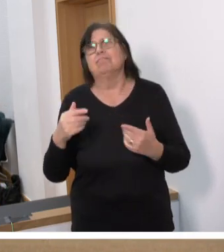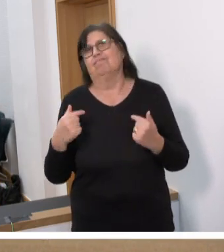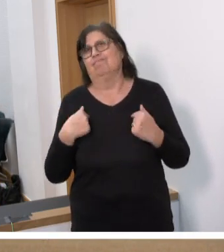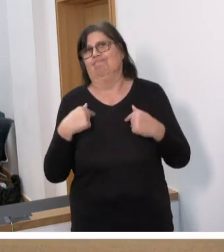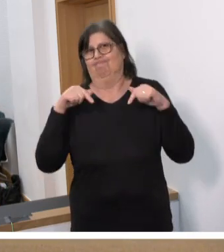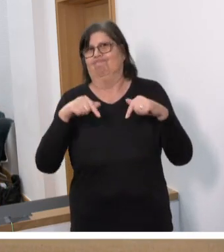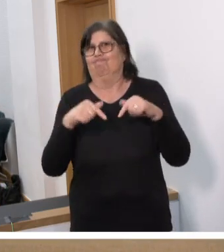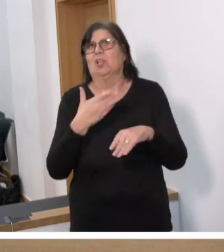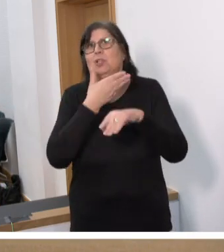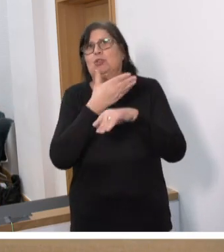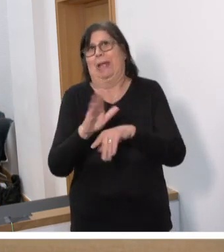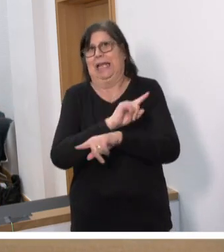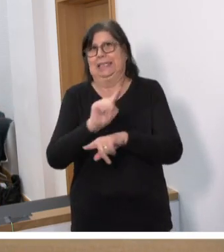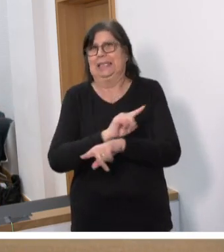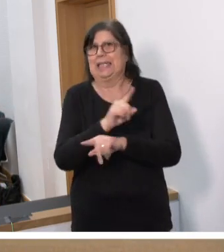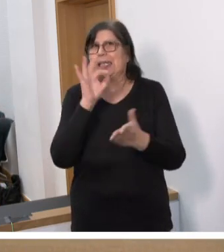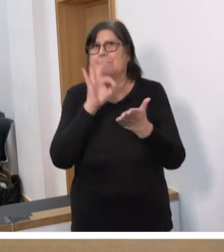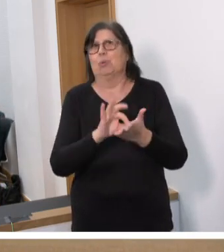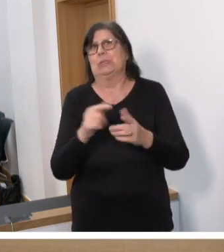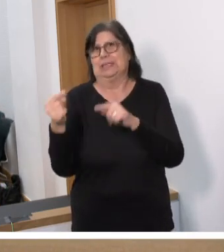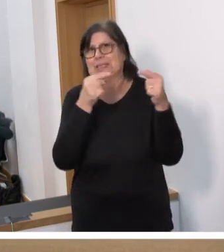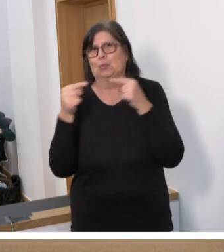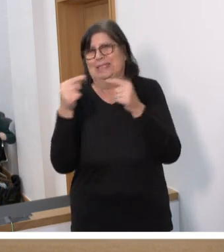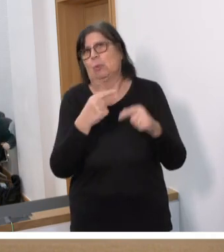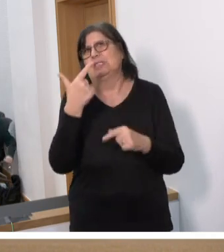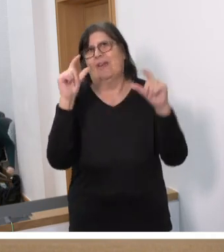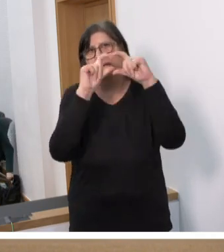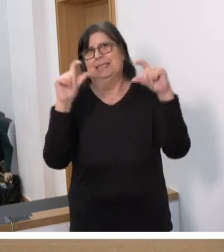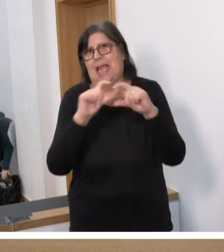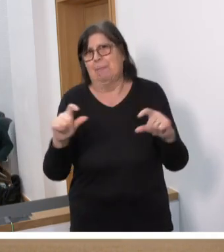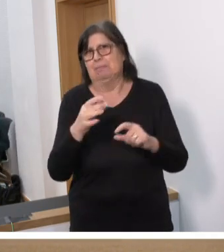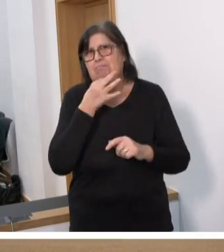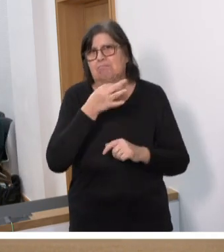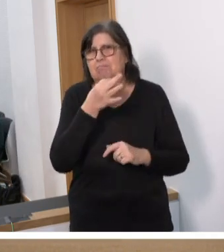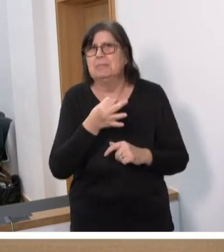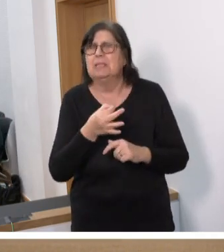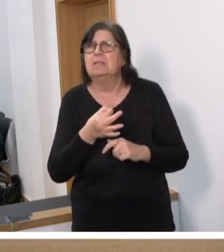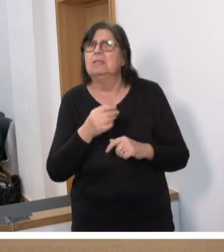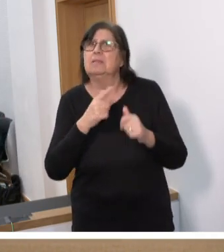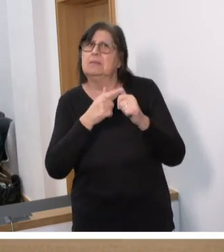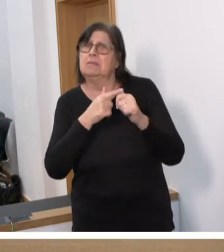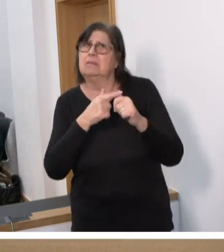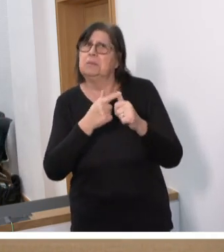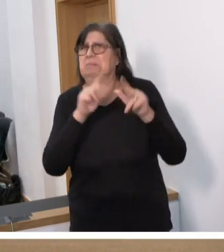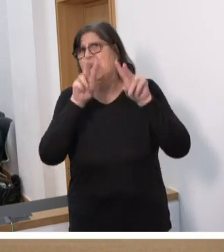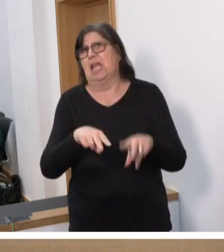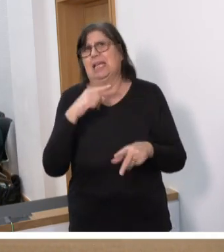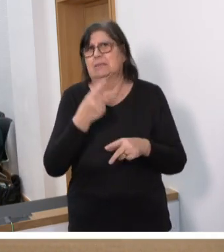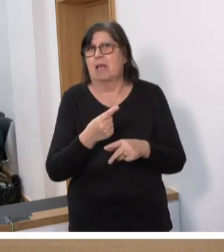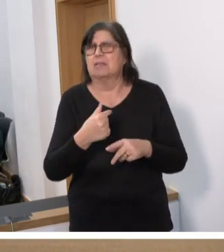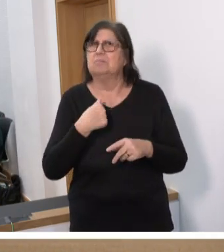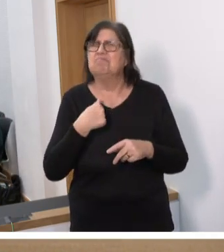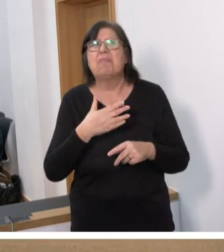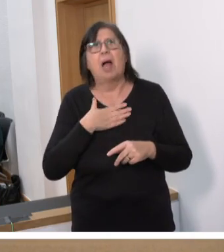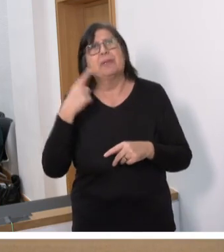späten Zeitpunkt der Debatte noch zu zwei Themen Stellung zu nehmen. Das eine, und ganz ehrlich gesagt, habe ich